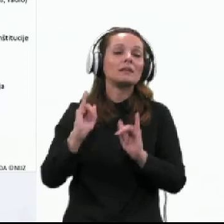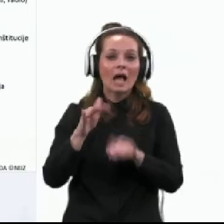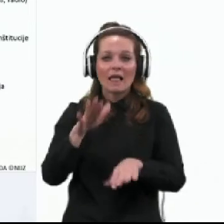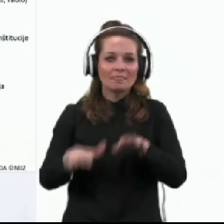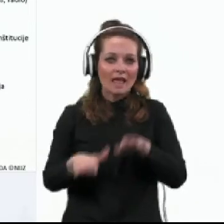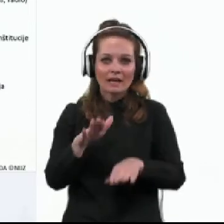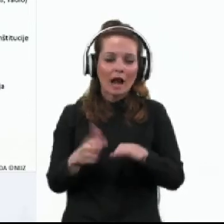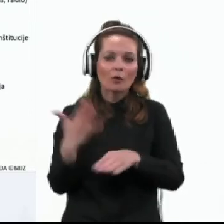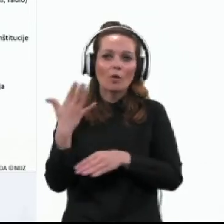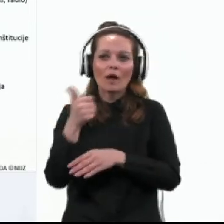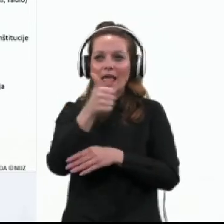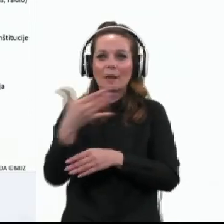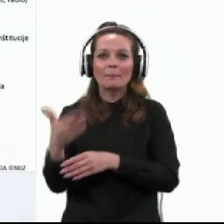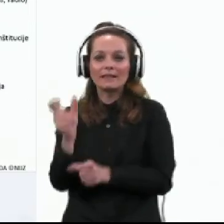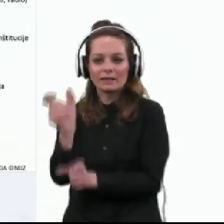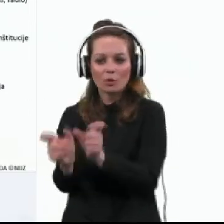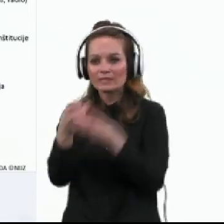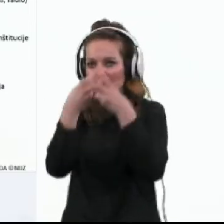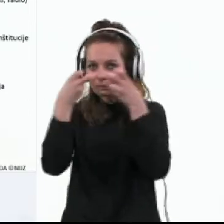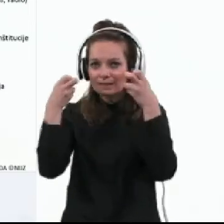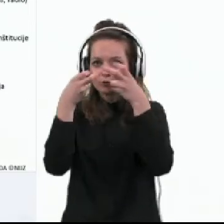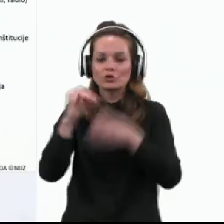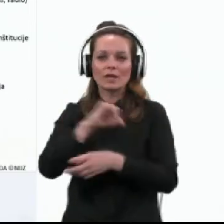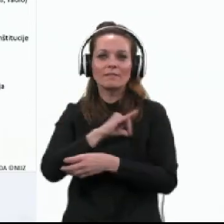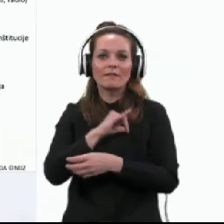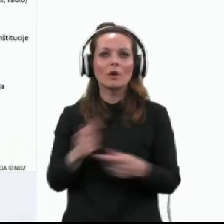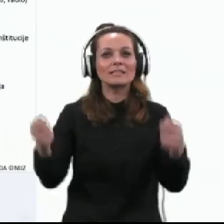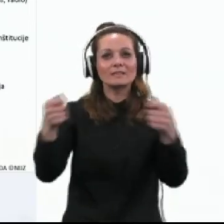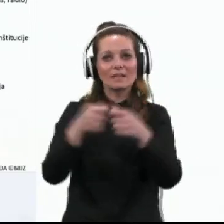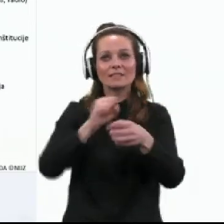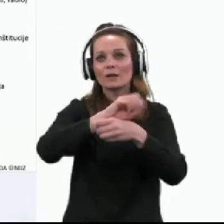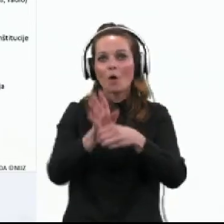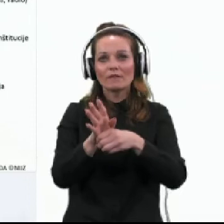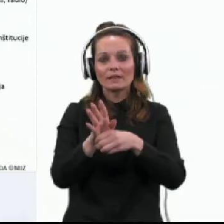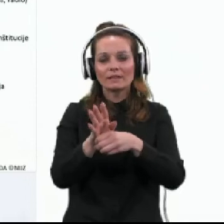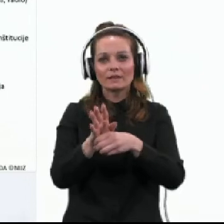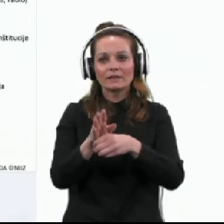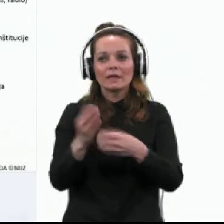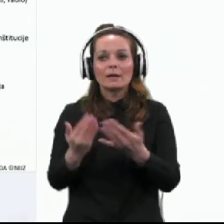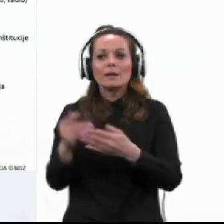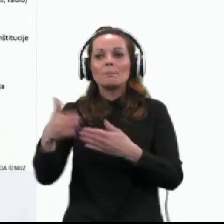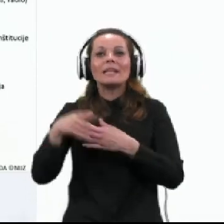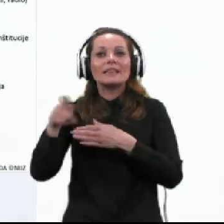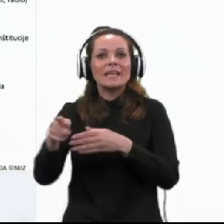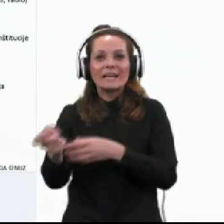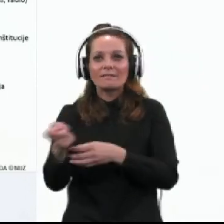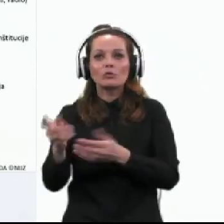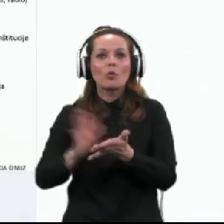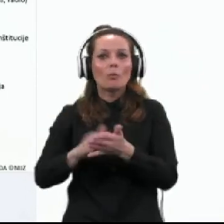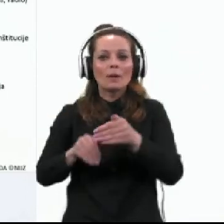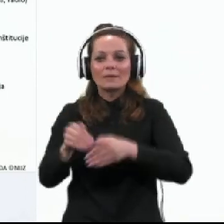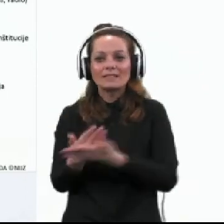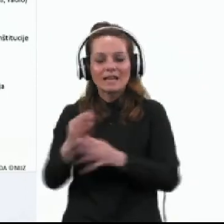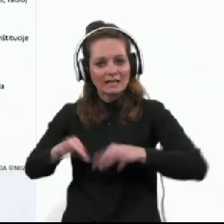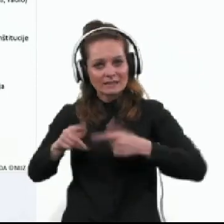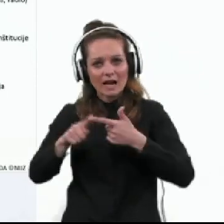petina oseb išče informacije v zvezi s COVID-om pri teh verjih. To je Ministerstvo za